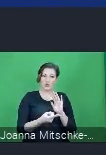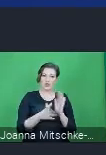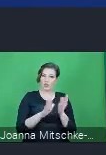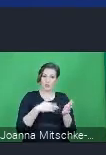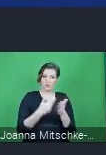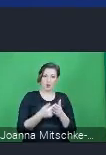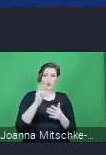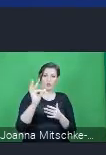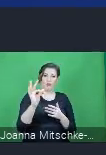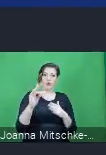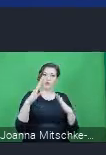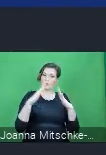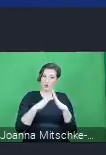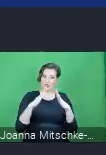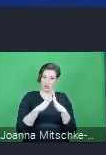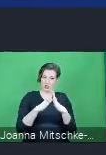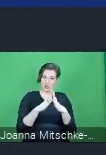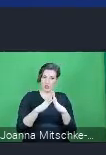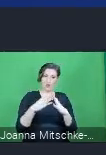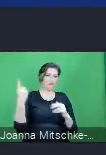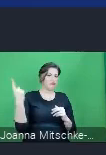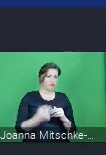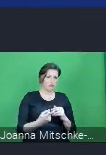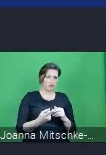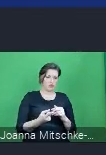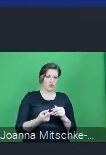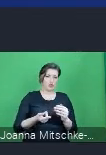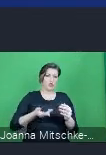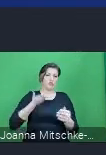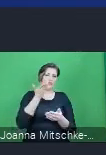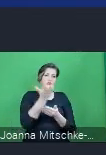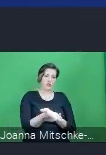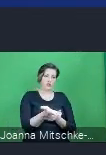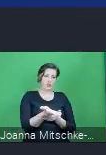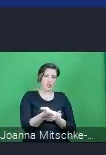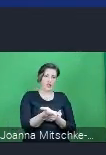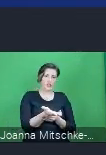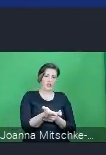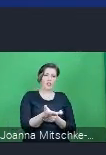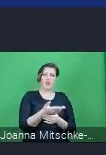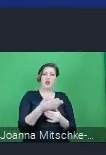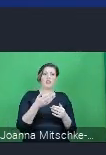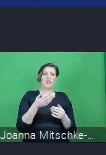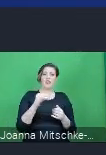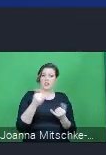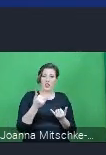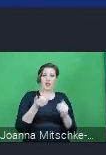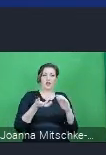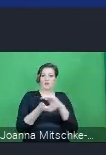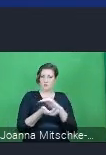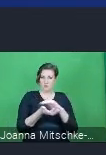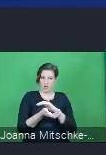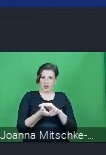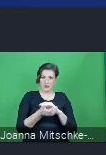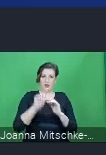budynków złożenia deklaracji o użytkowanym źródle ciepła lub spalania paliw właśnie do wójta, burmistrza lub